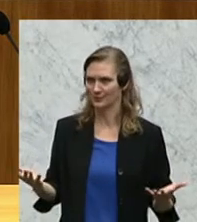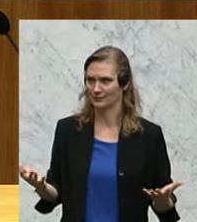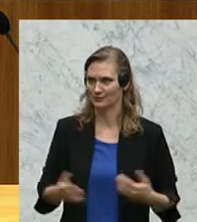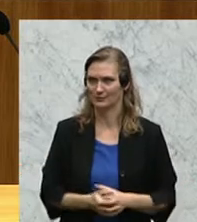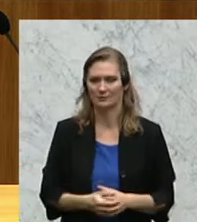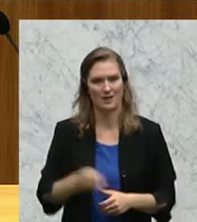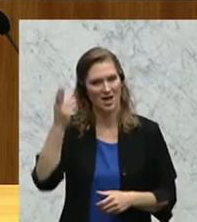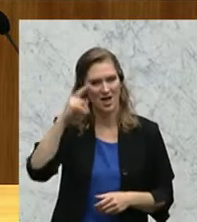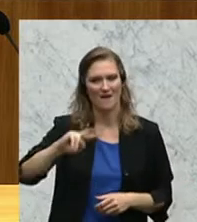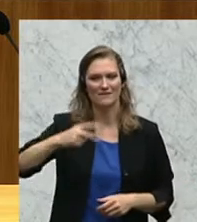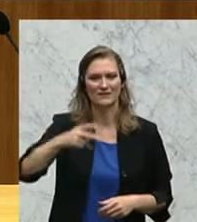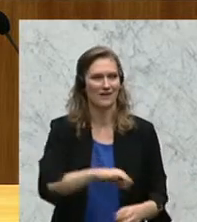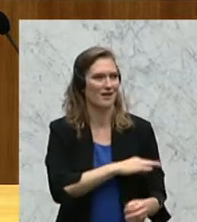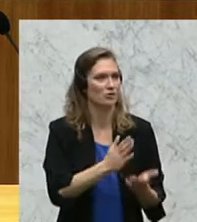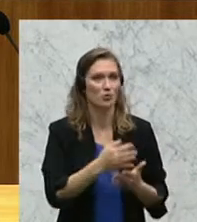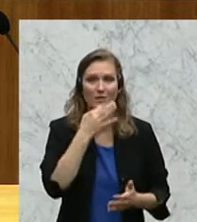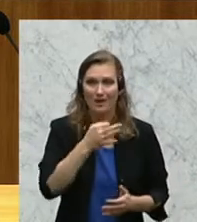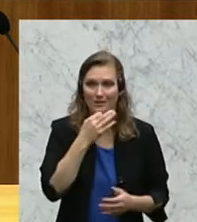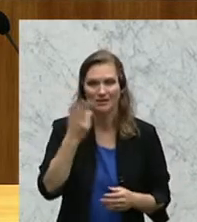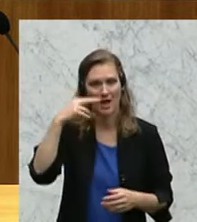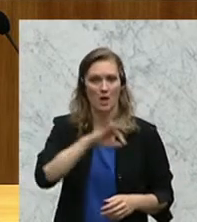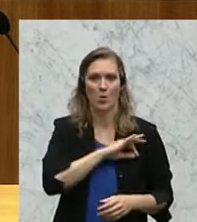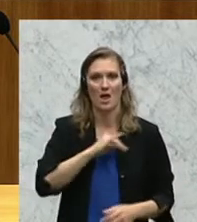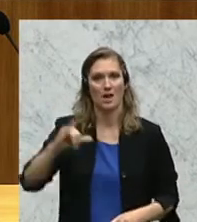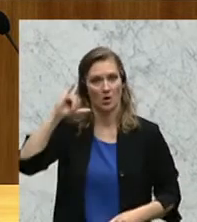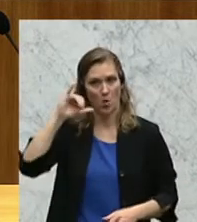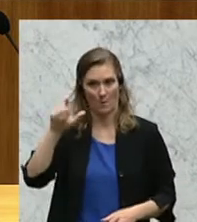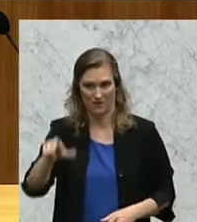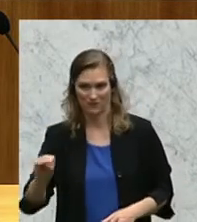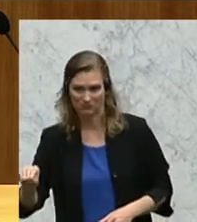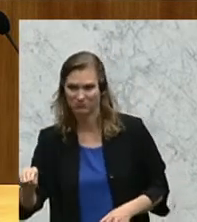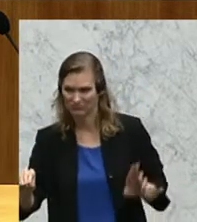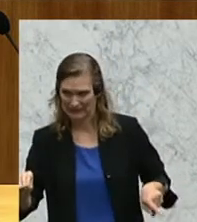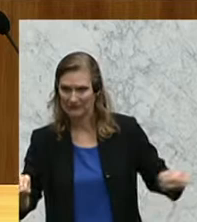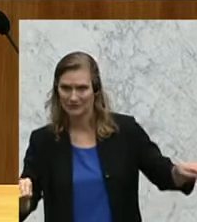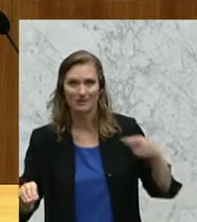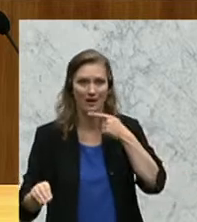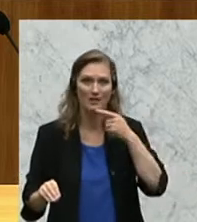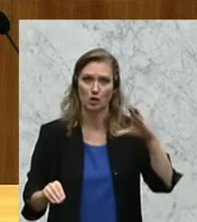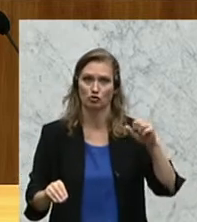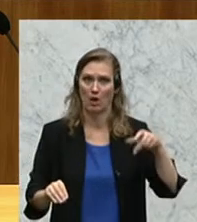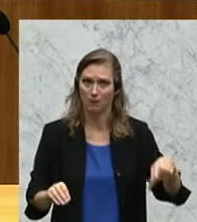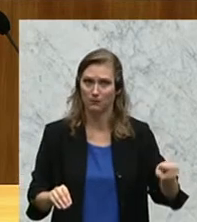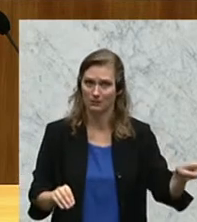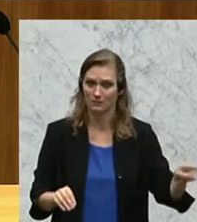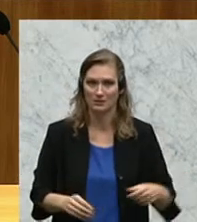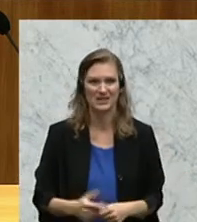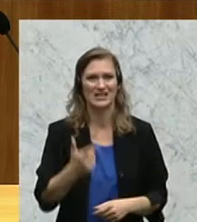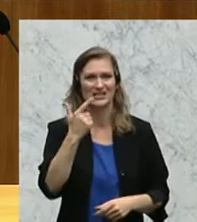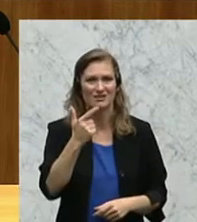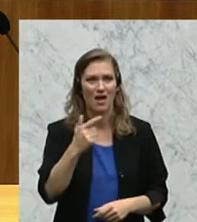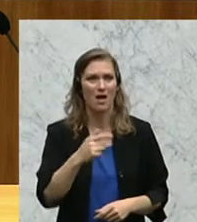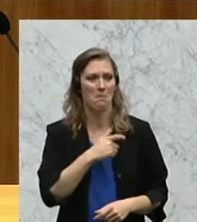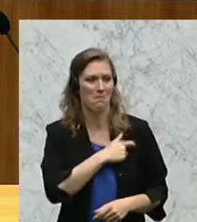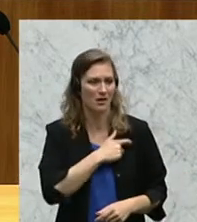Vizekanzler gesagt hat, Herr Kollege Kopf, da muss ich den Herrn Schaub recht geben. Zwei Parteien mit einer tödlichen Krankheit zu